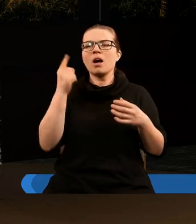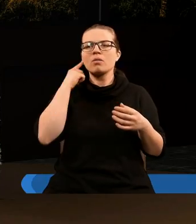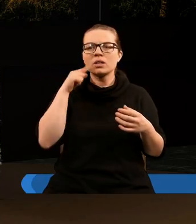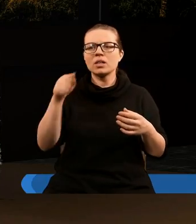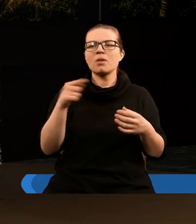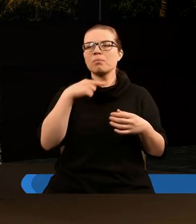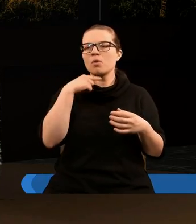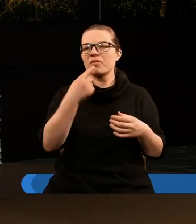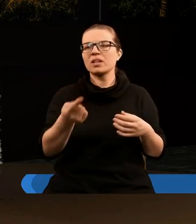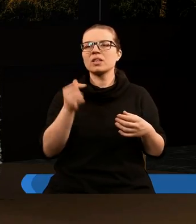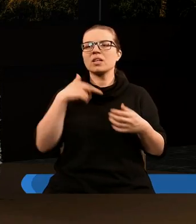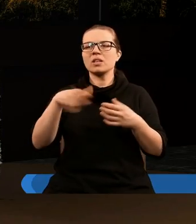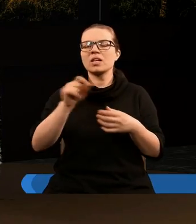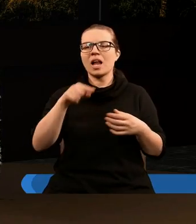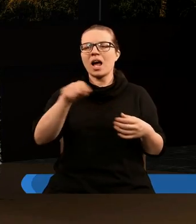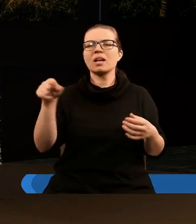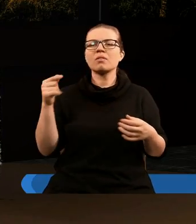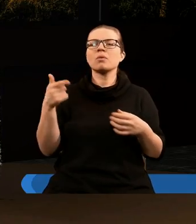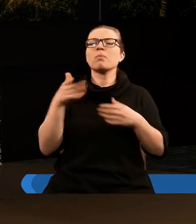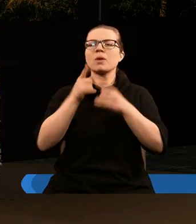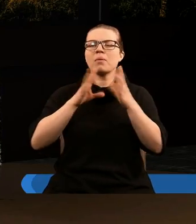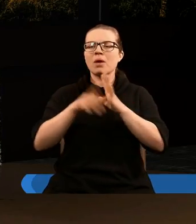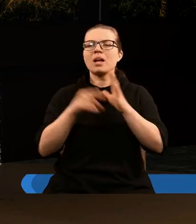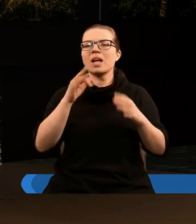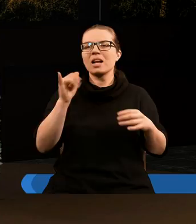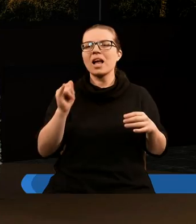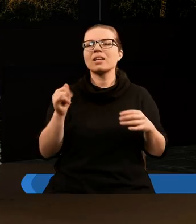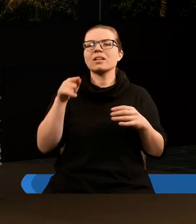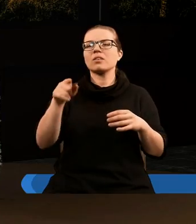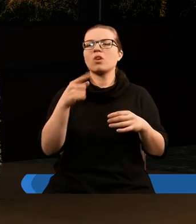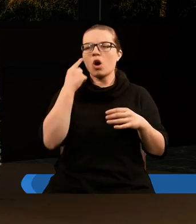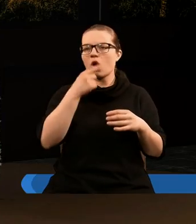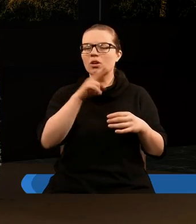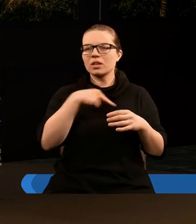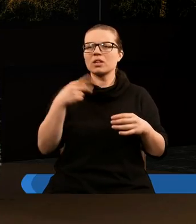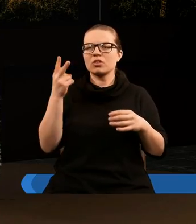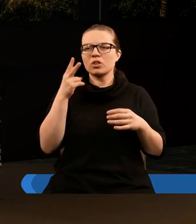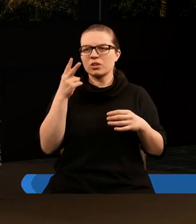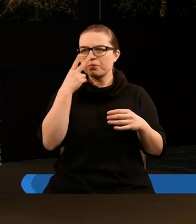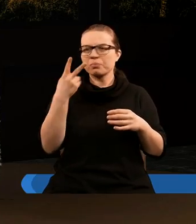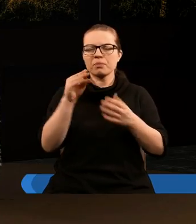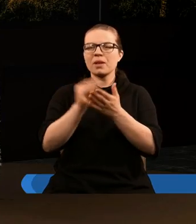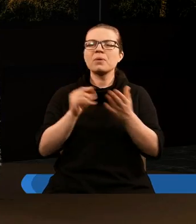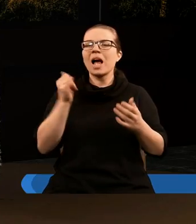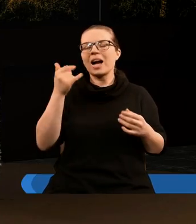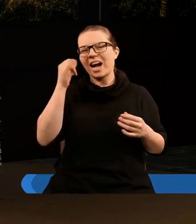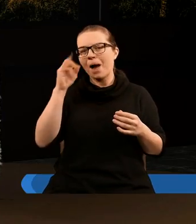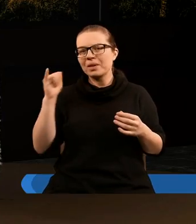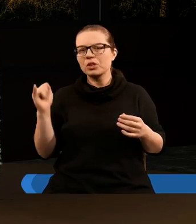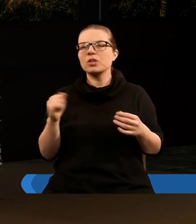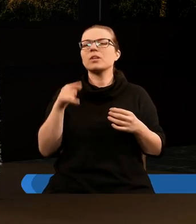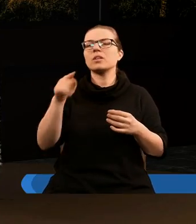słyszałem, że tamtym powiedział, idźcie za nim przez miasto i zabijajcie. Niech wasze oko nie oszczędzi nikogo i nie zlituje się nad nikim.